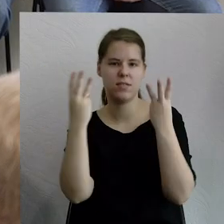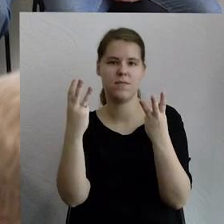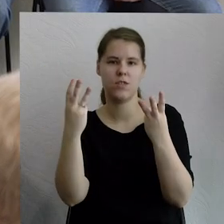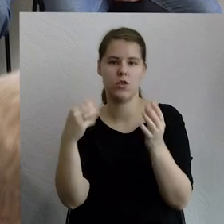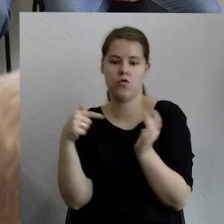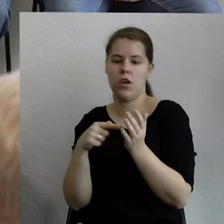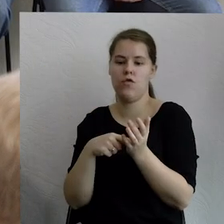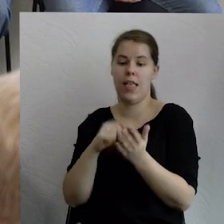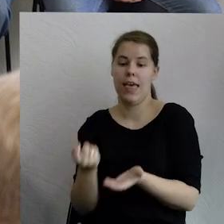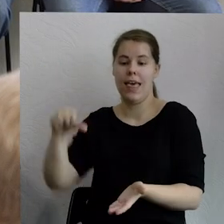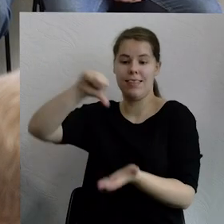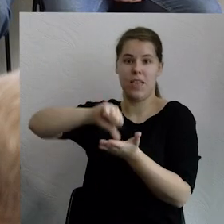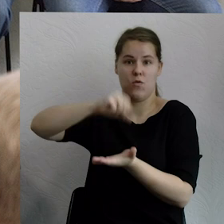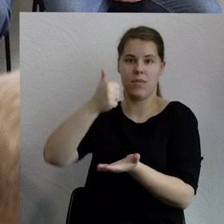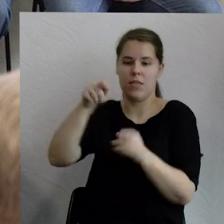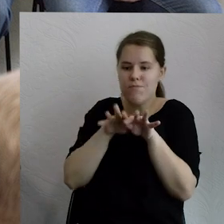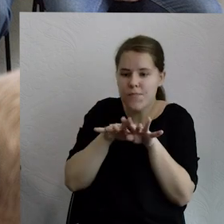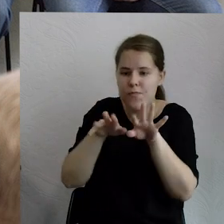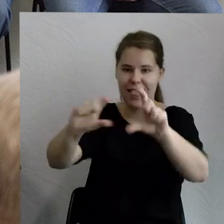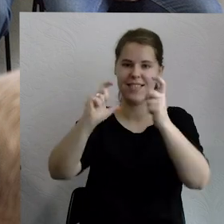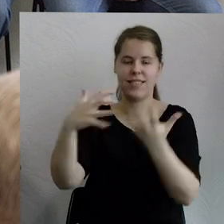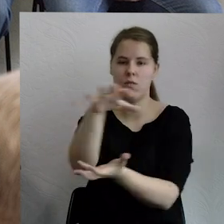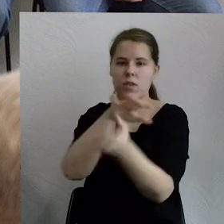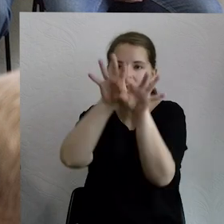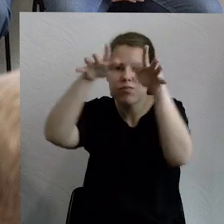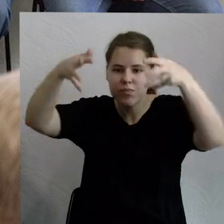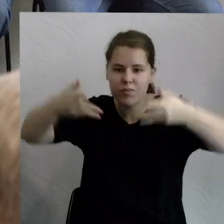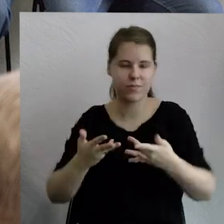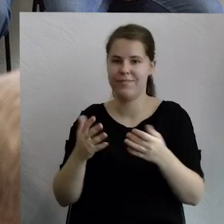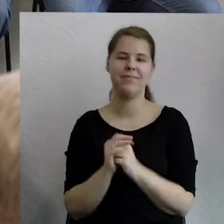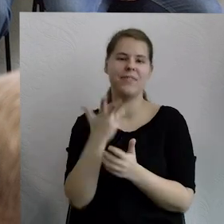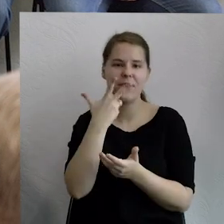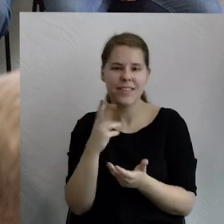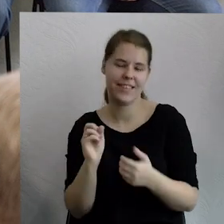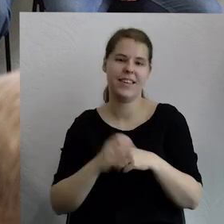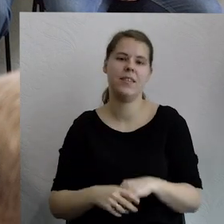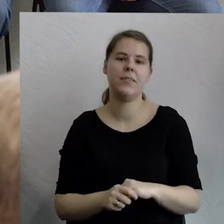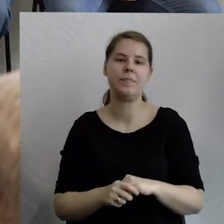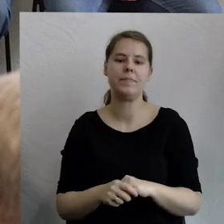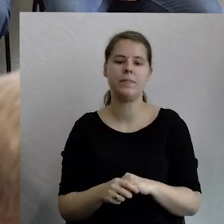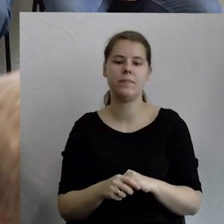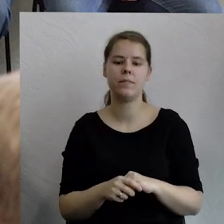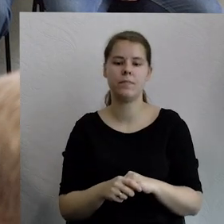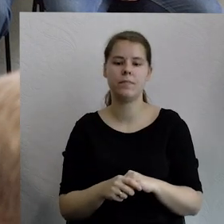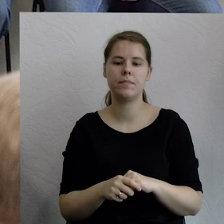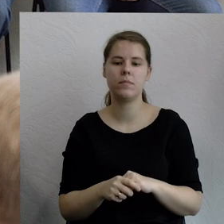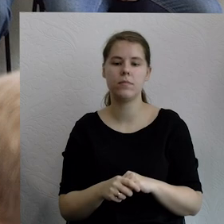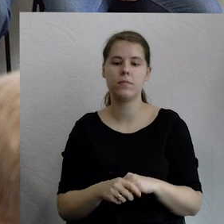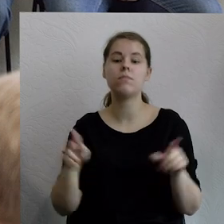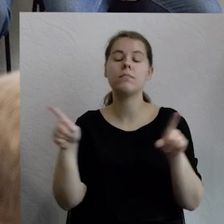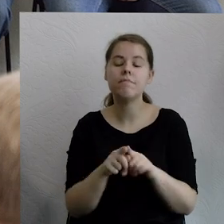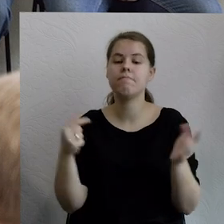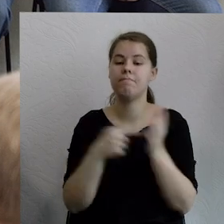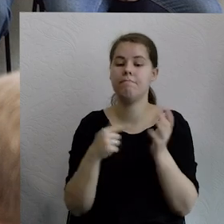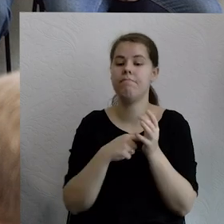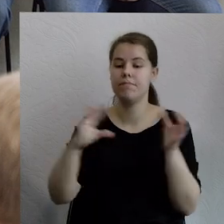prawda, i też nie ma jednego źródła technologii, tylko ten świat nagle odkrywa, że, czy